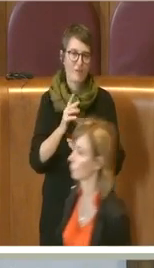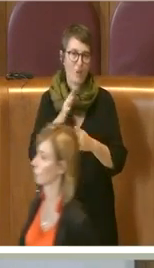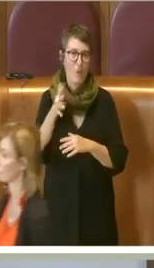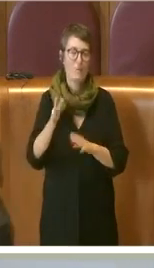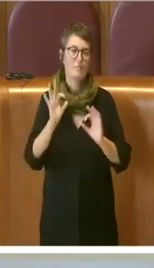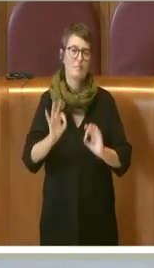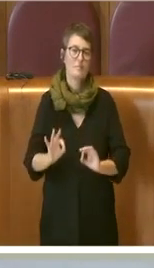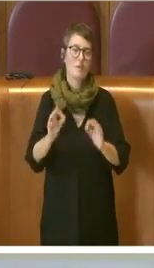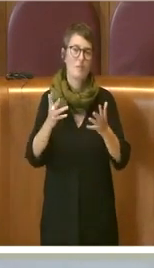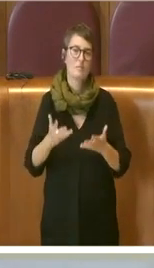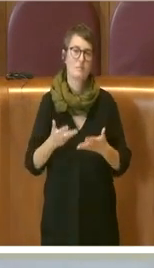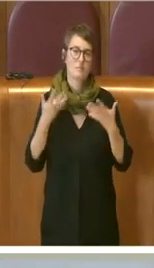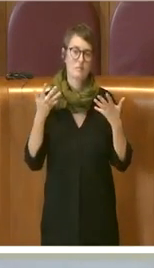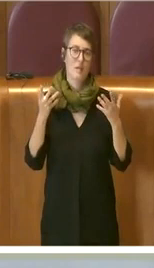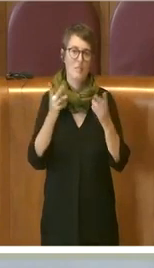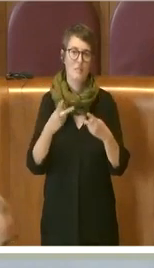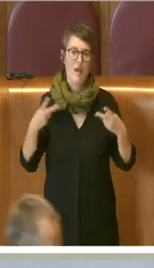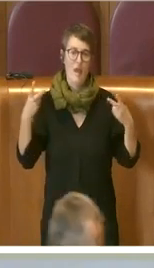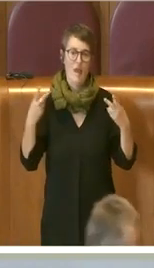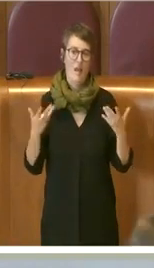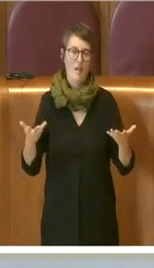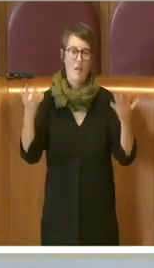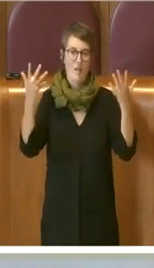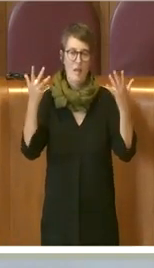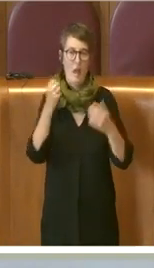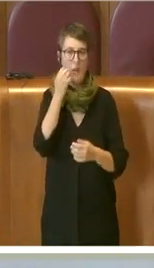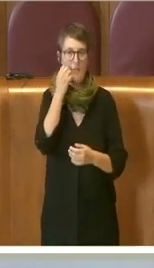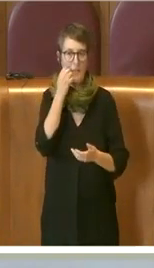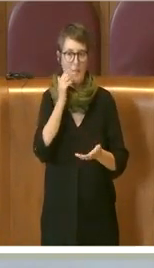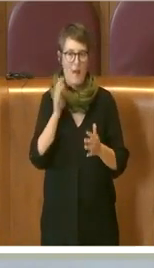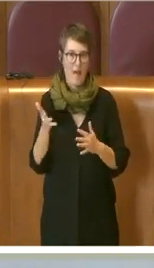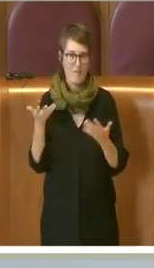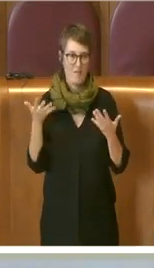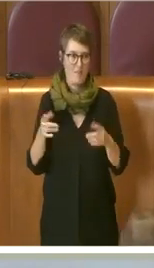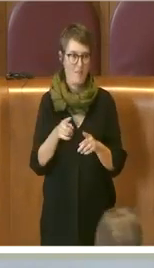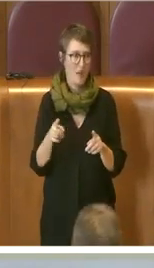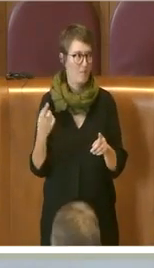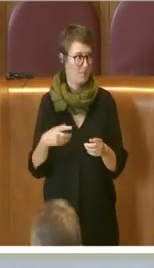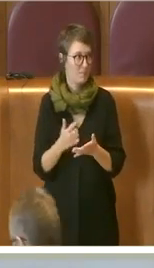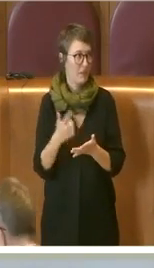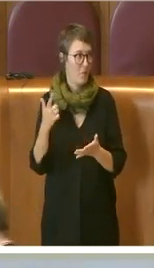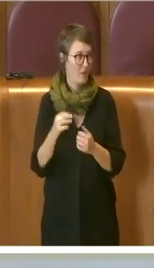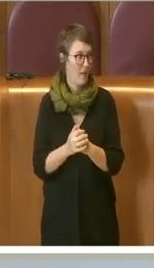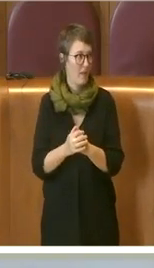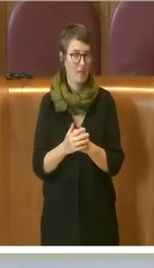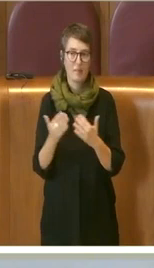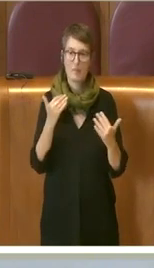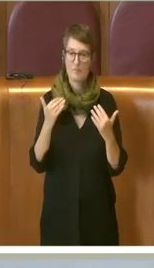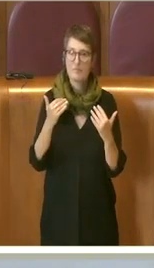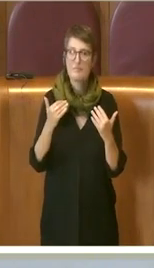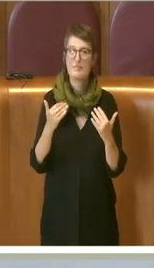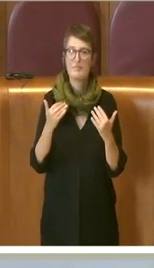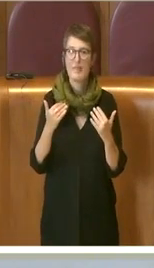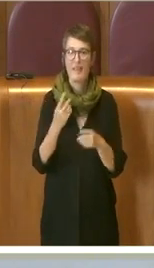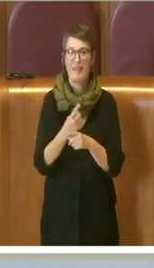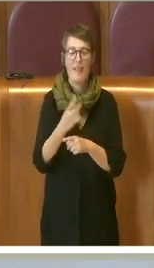come il fatto che siano diventate mamme. Questo credo sia una cosa molto importante, che quest'aula, un cambiamento